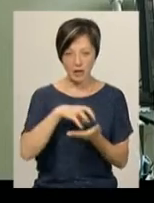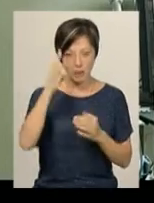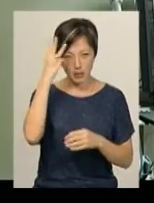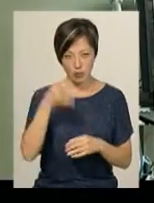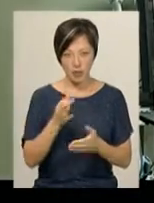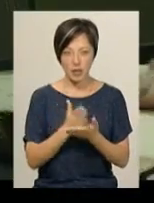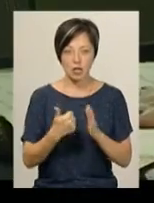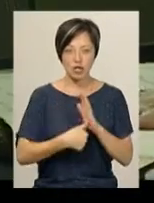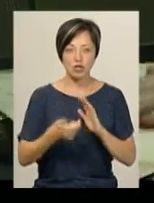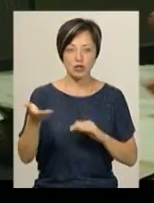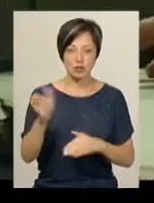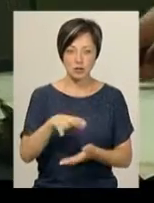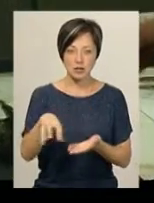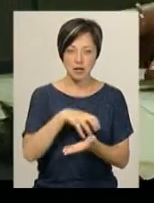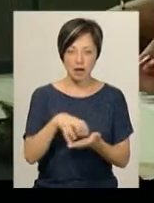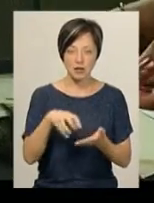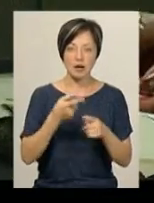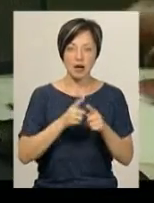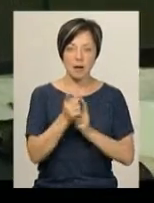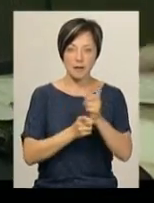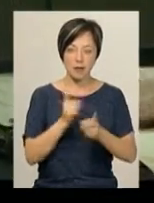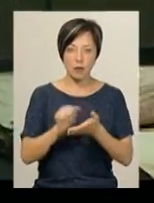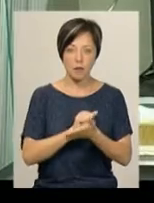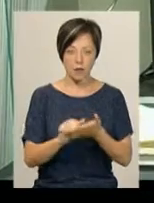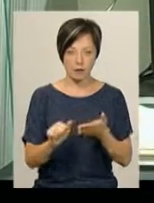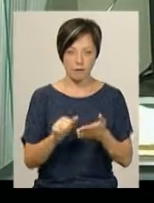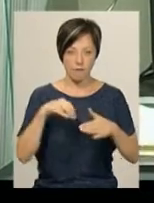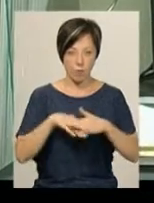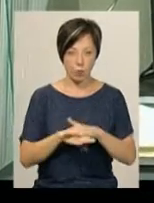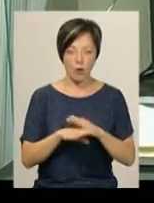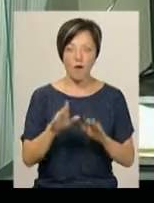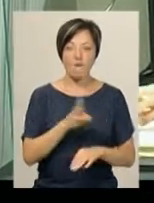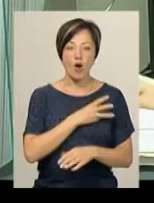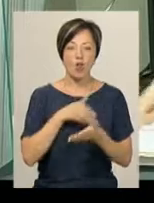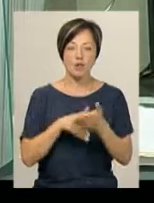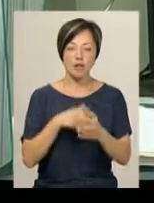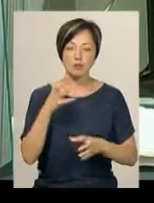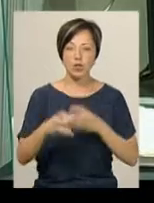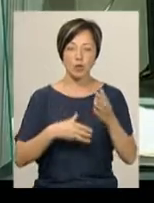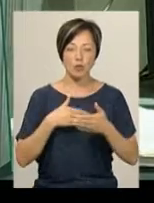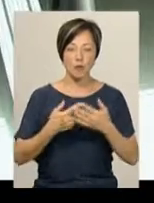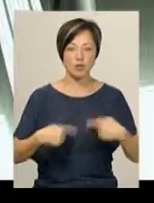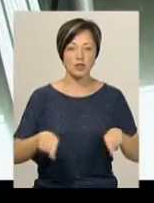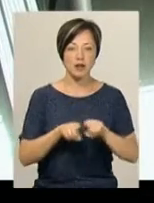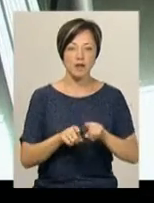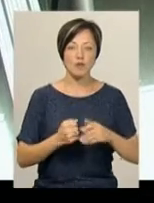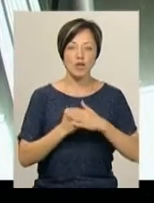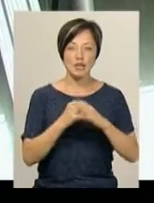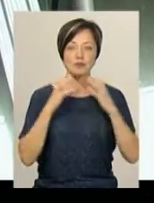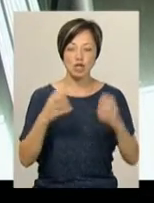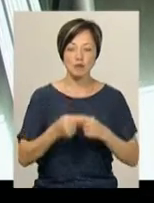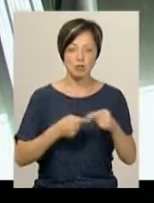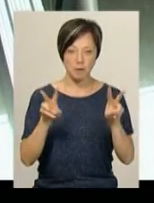області є шість сканерів для оцифровування документів Національного архівного фонду. Волонтер Міжнародної громадської організації «Фундація збережемо